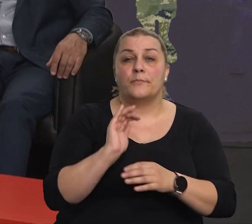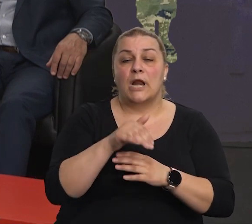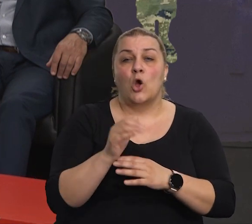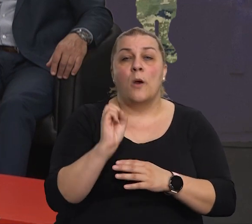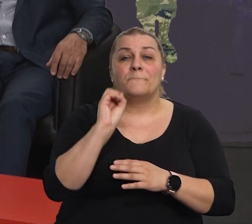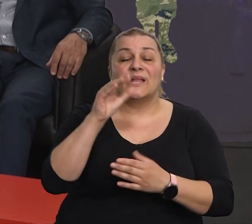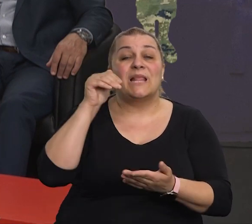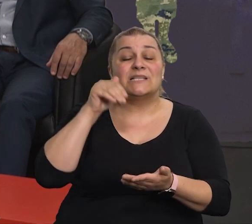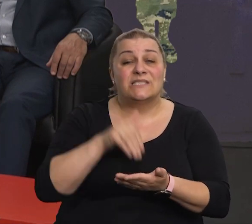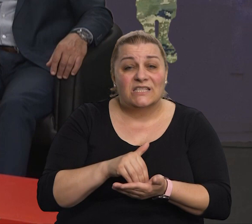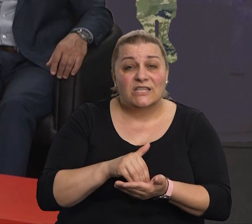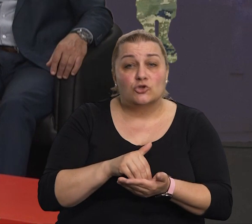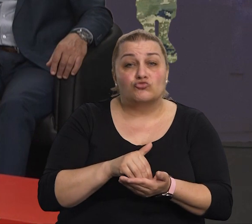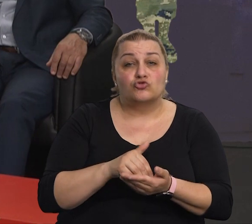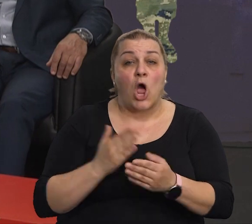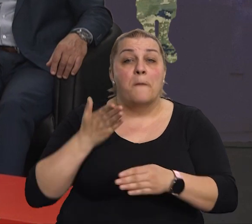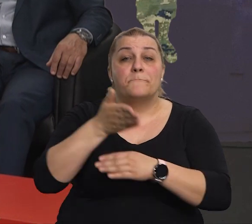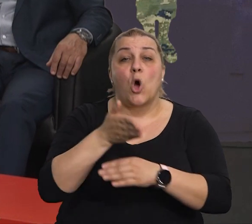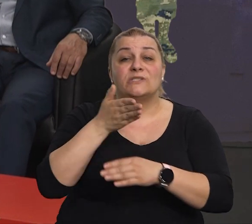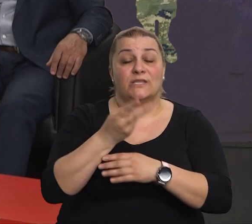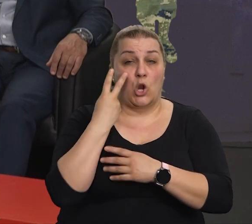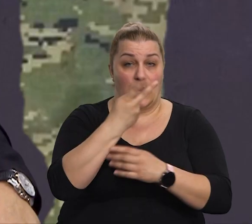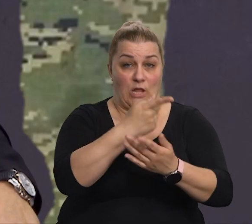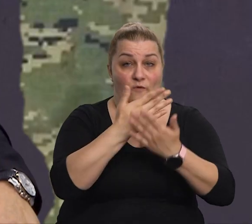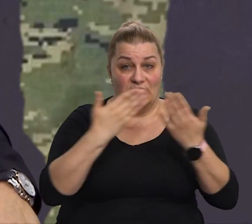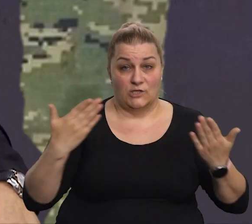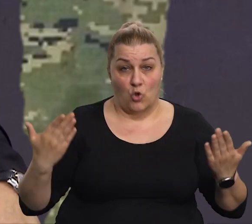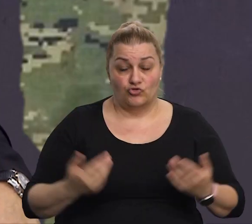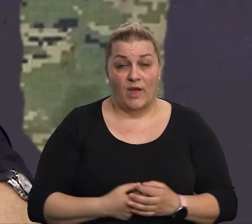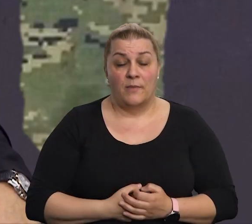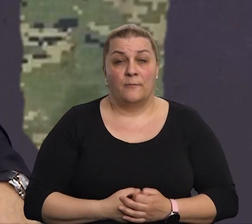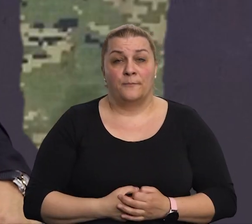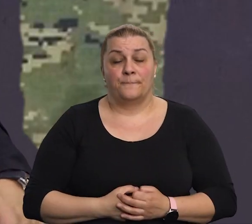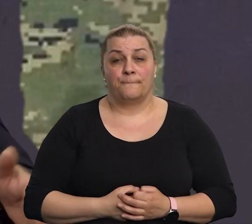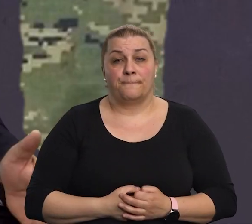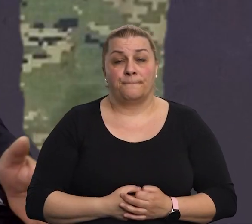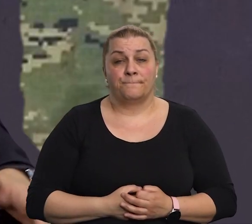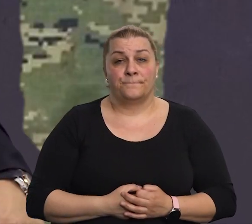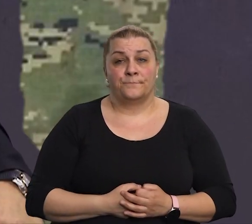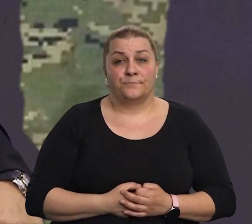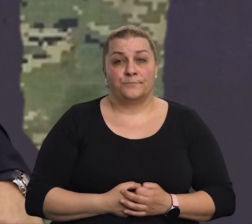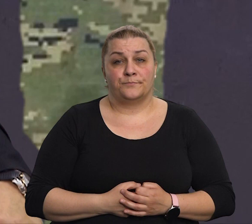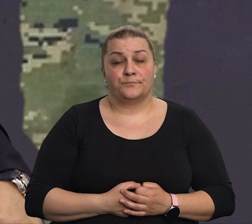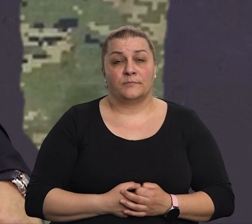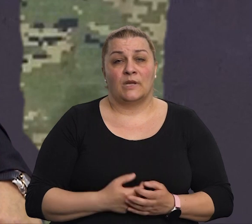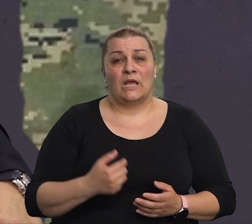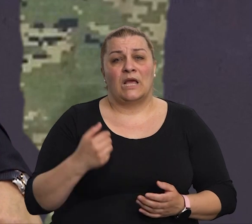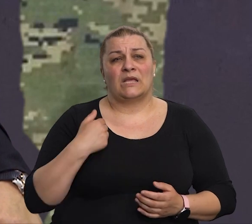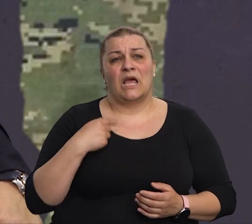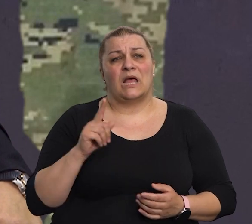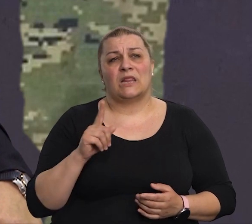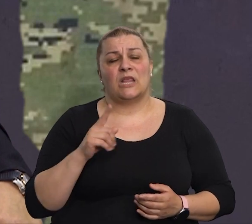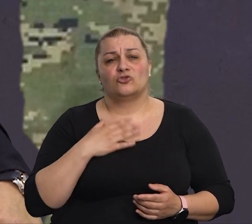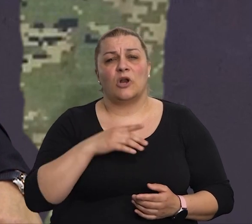prošle 15 tisuća ljudi, posljedla, koji su bili na stanicama i izložbama, ja ne bi sada govorio koji su